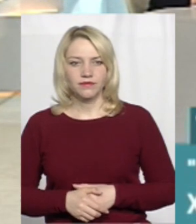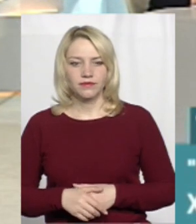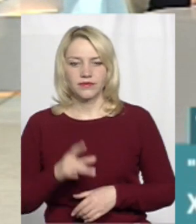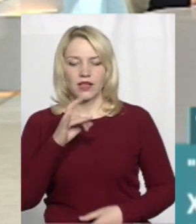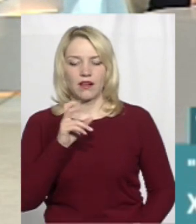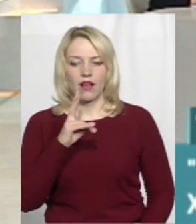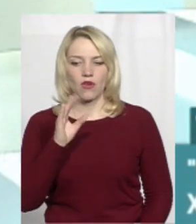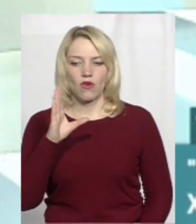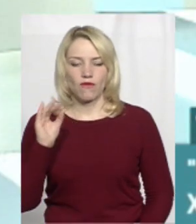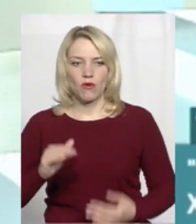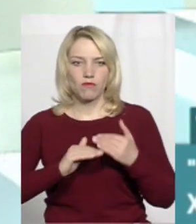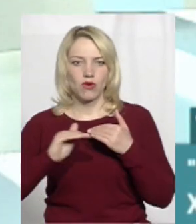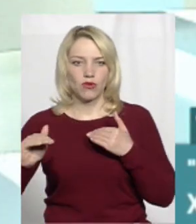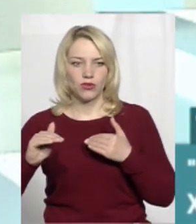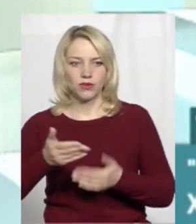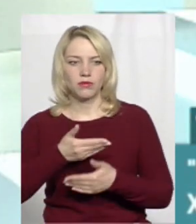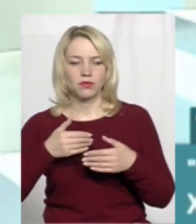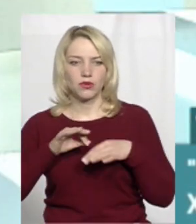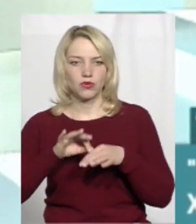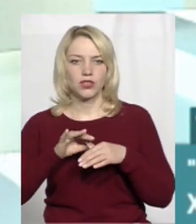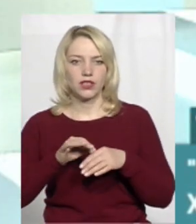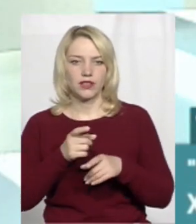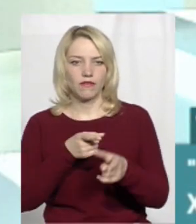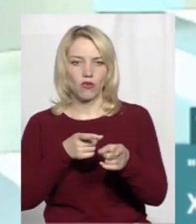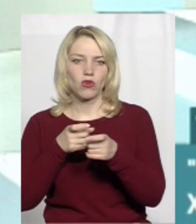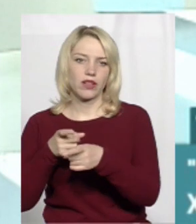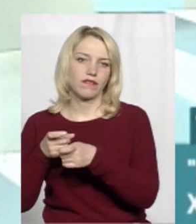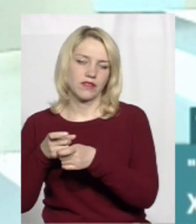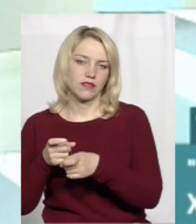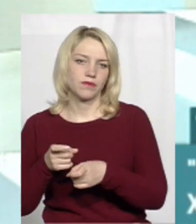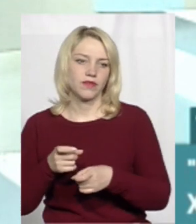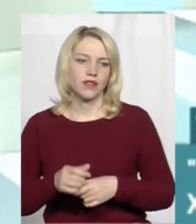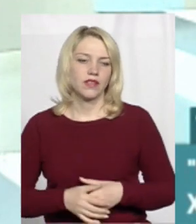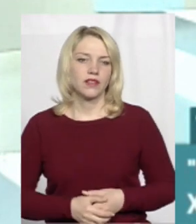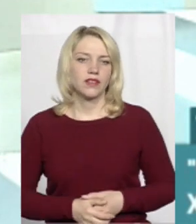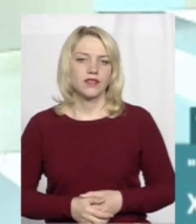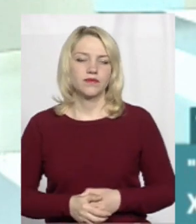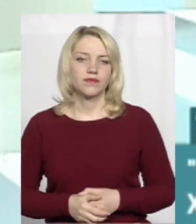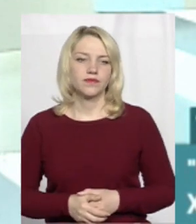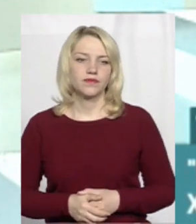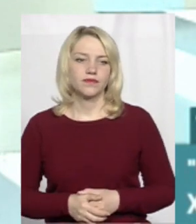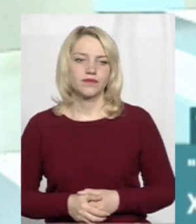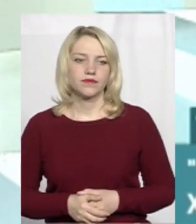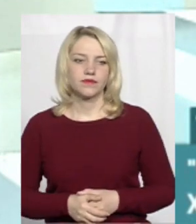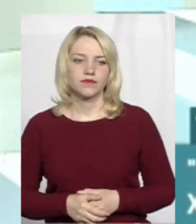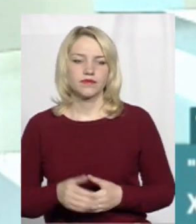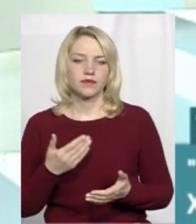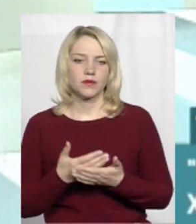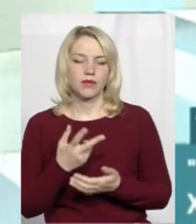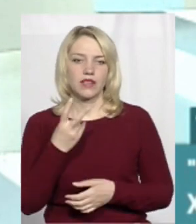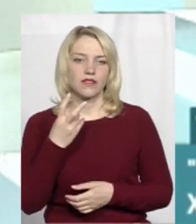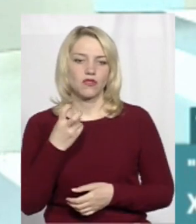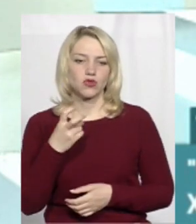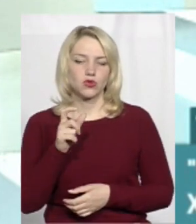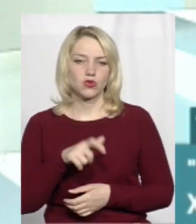Раковському полігоні проходили ці вогневі, на єдиному стрілецькому дні. От біля 200